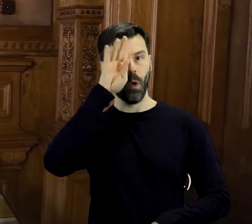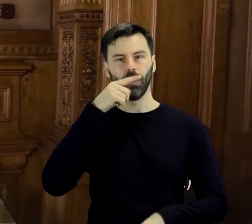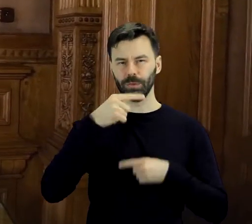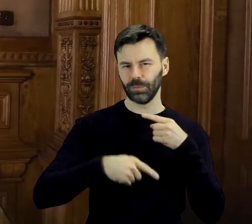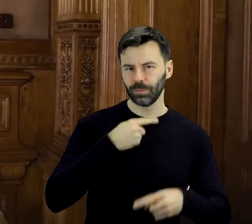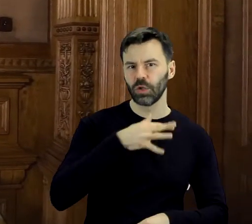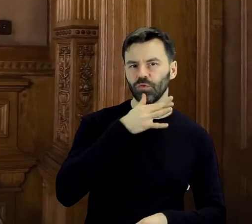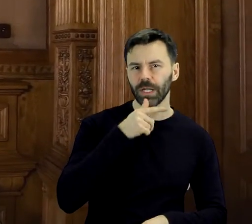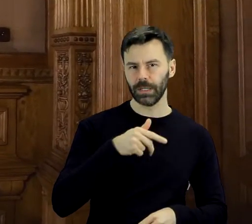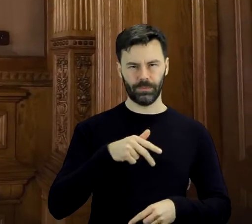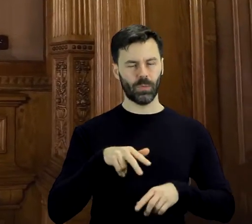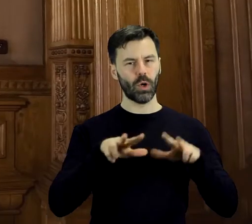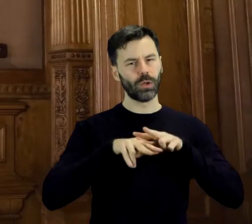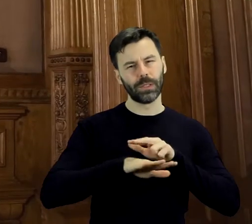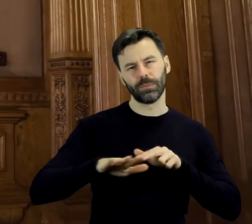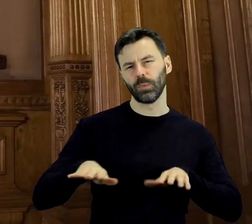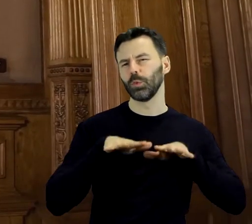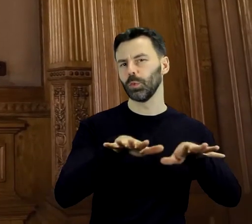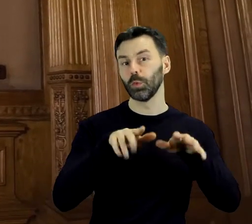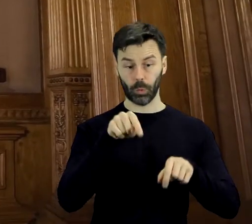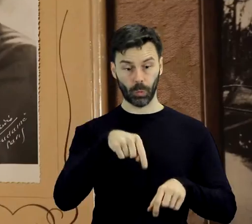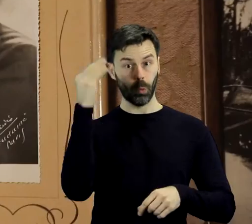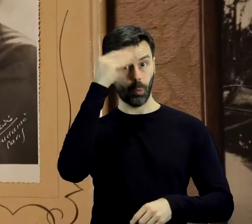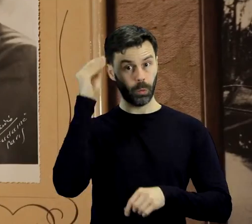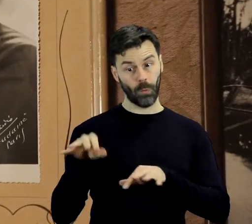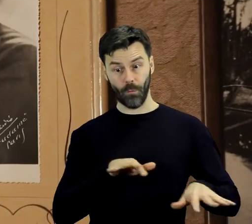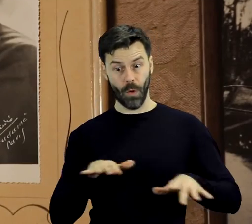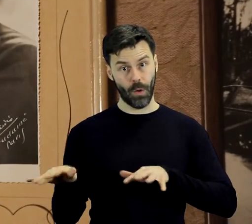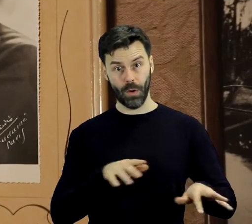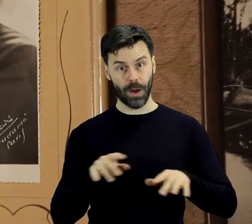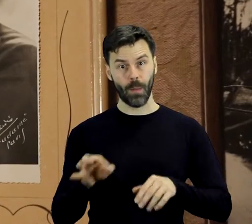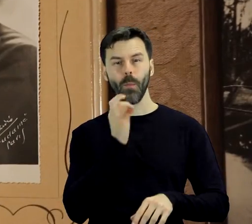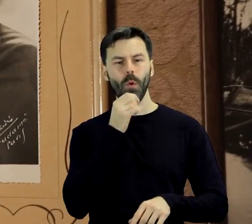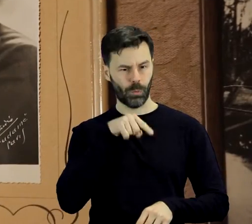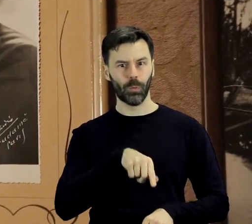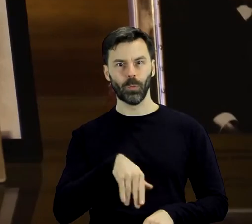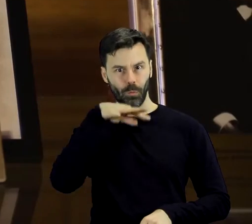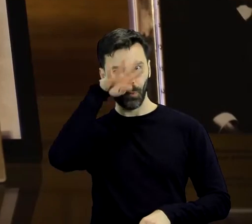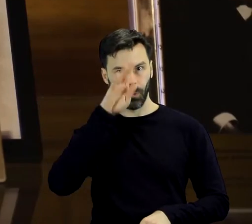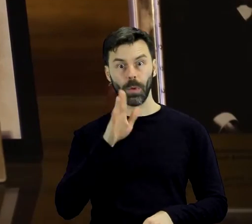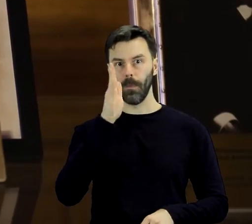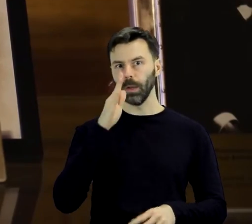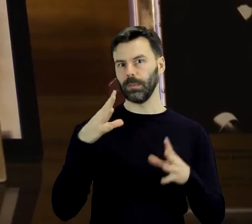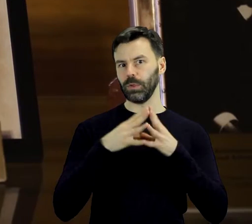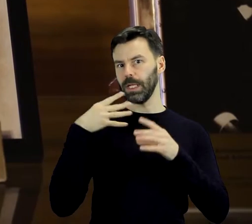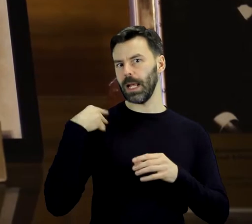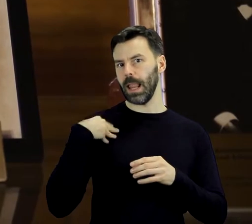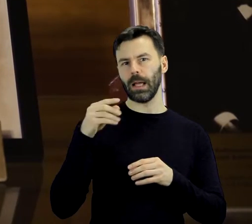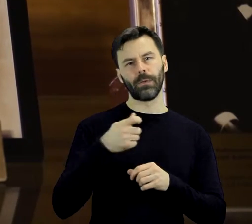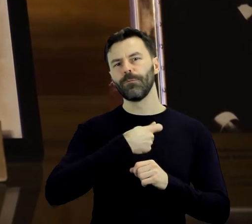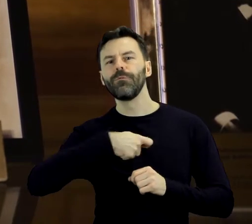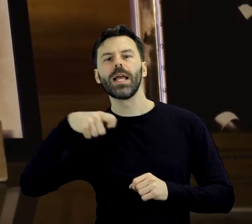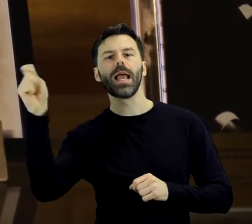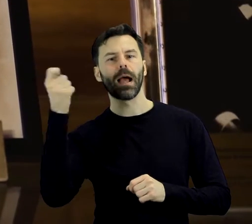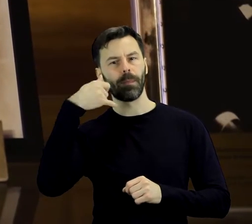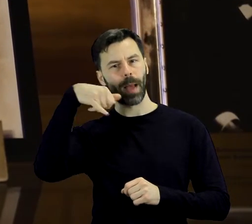w licznej rodzinie żydowskiej. Tu pobierał pierwsze lekcje gry na fortepianie i spędził wczesne lata swojej młodości. W wieku 10 lat